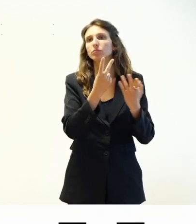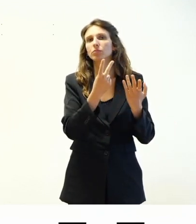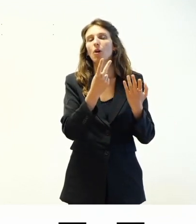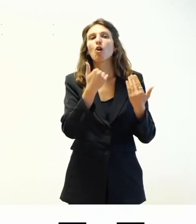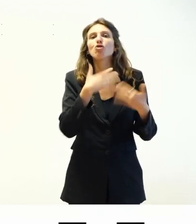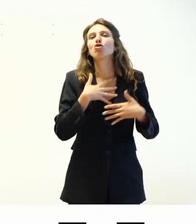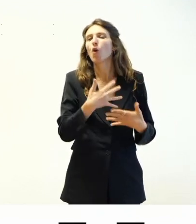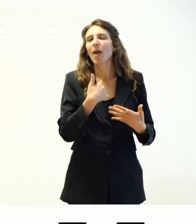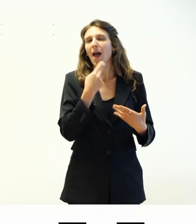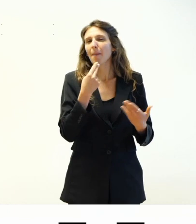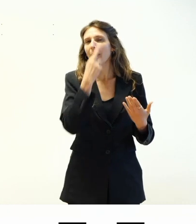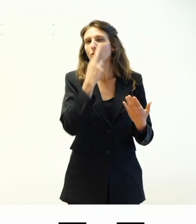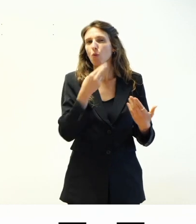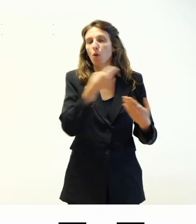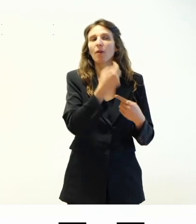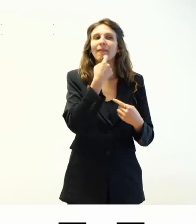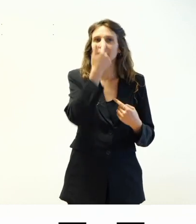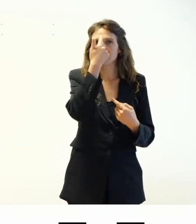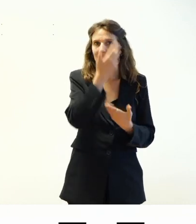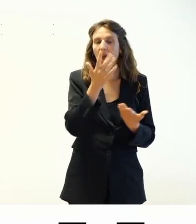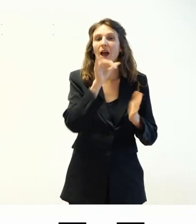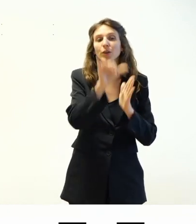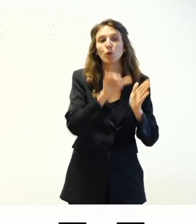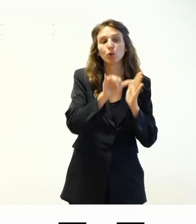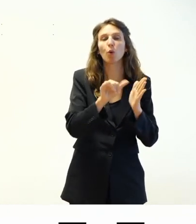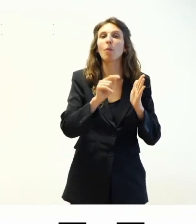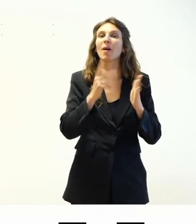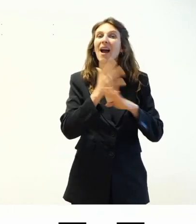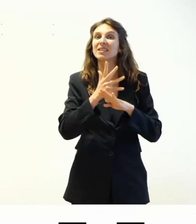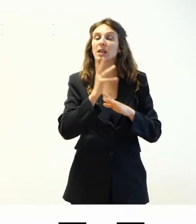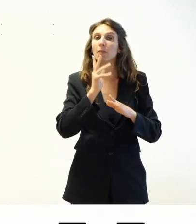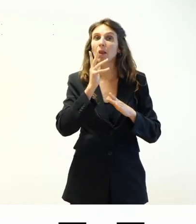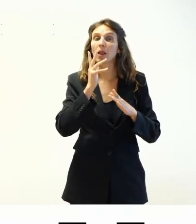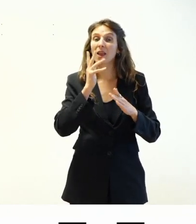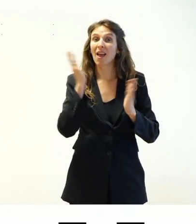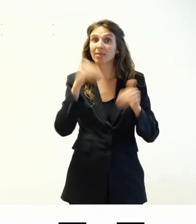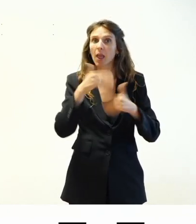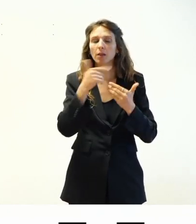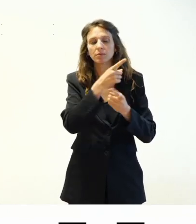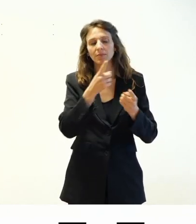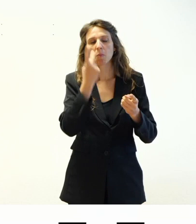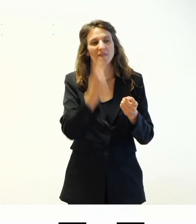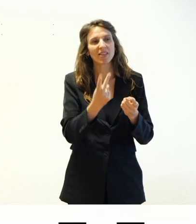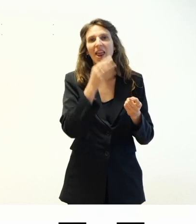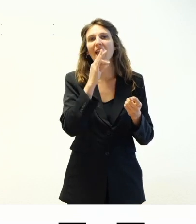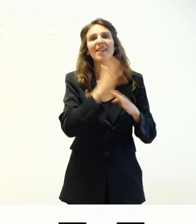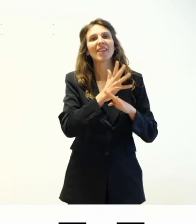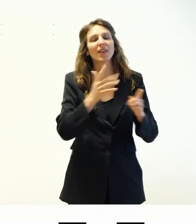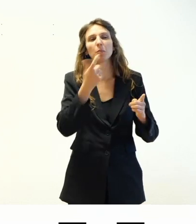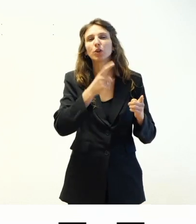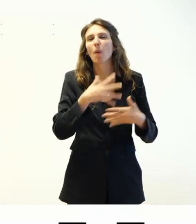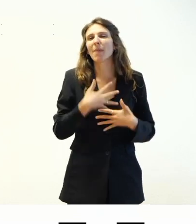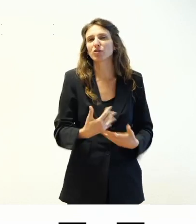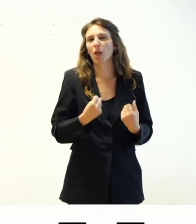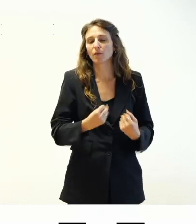avesse il piacere di visitare il canale YouTube di Accessibility Days può vedere veramente tanti interventi che lui fa perché è una persona estremamente appassionata.